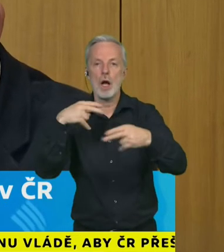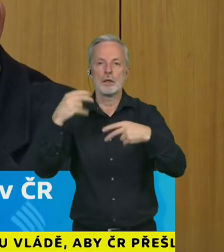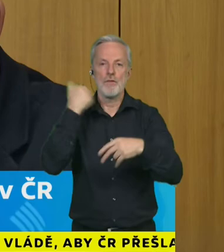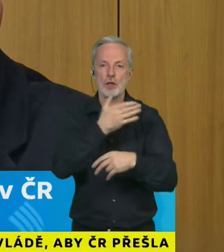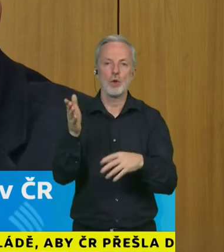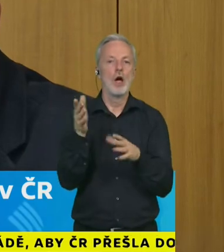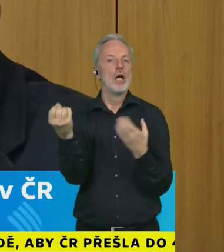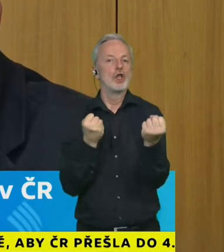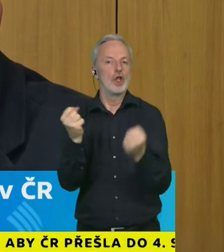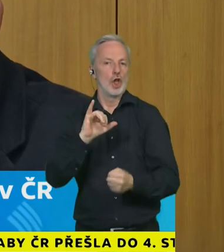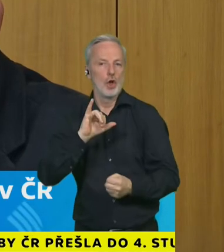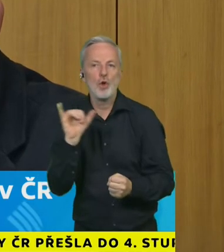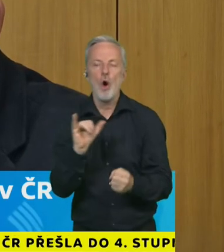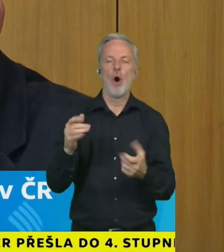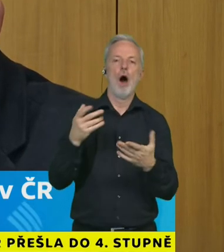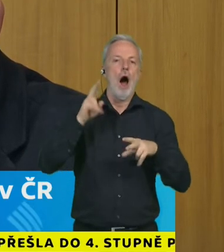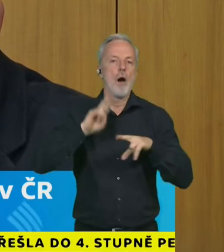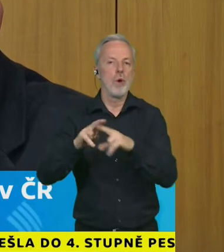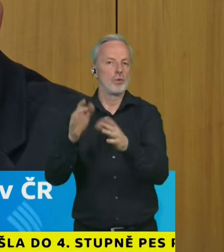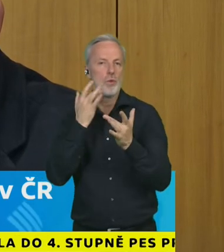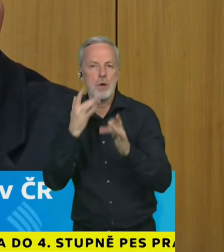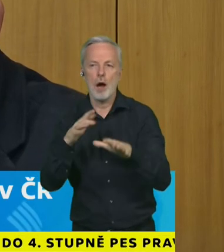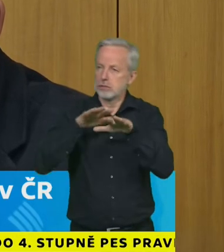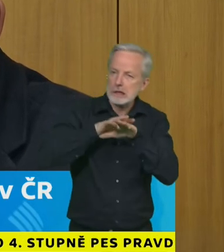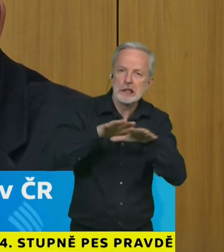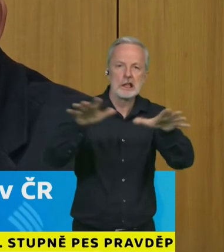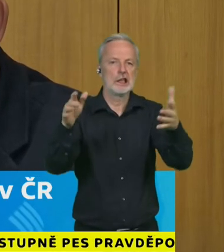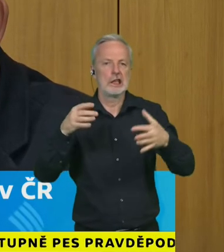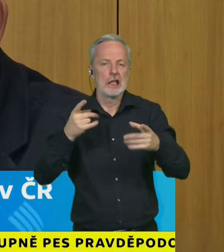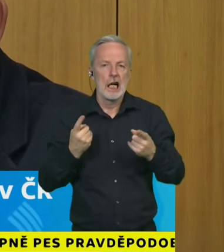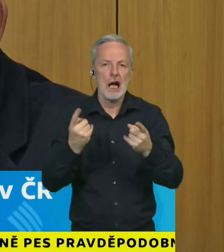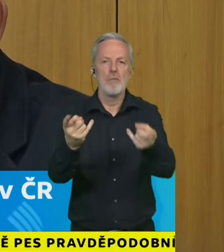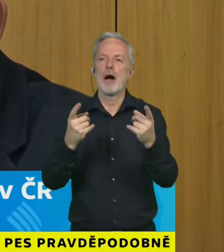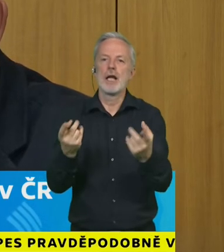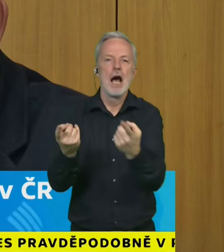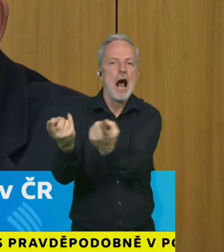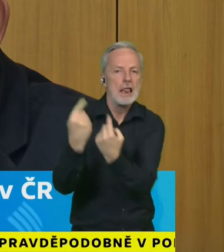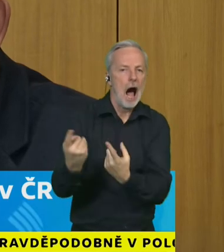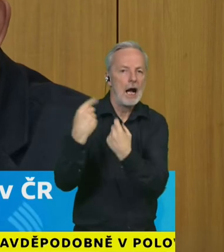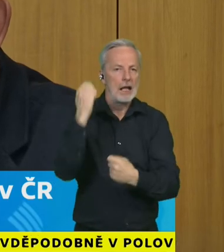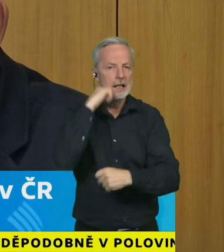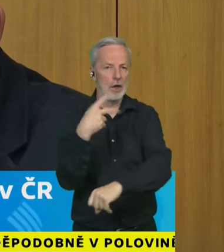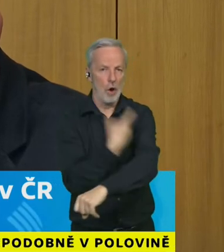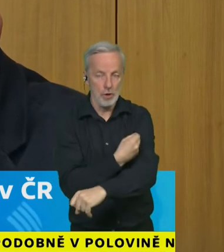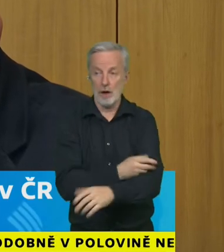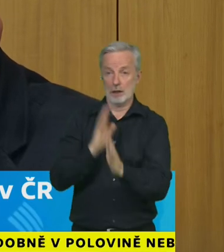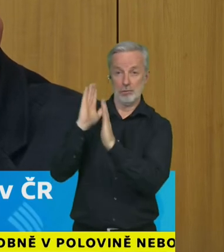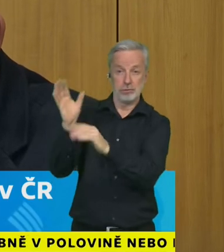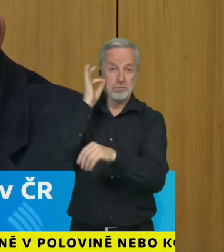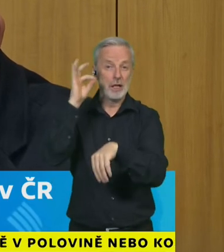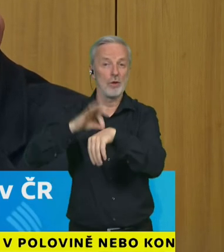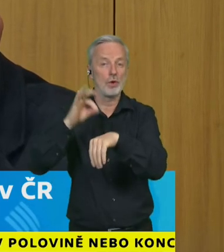jakými komunikačními kanály třeba se budete snažit veřejnost přesvědčit tedy o očkování na paní hlavní hygieničku Rážovou bych poprosil